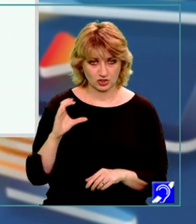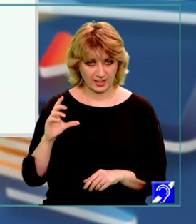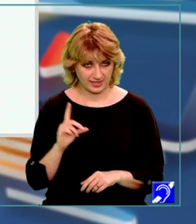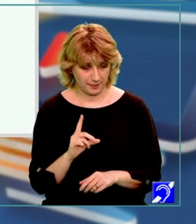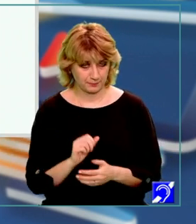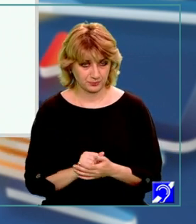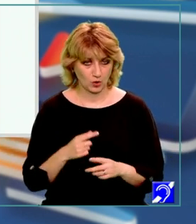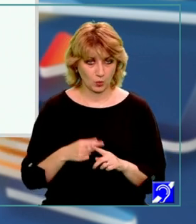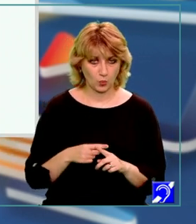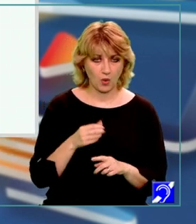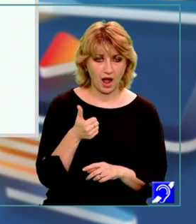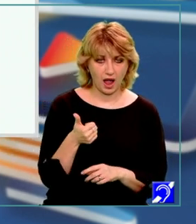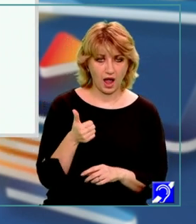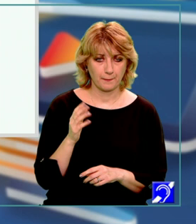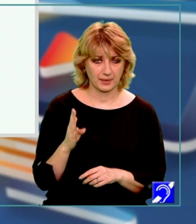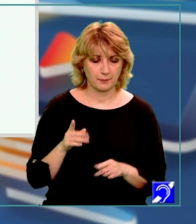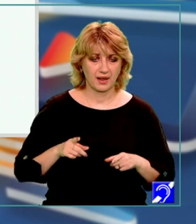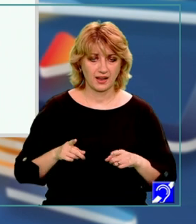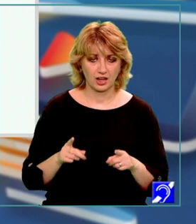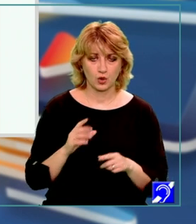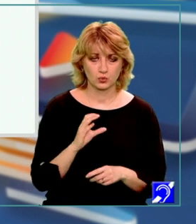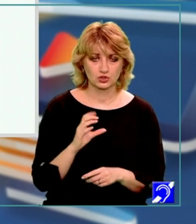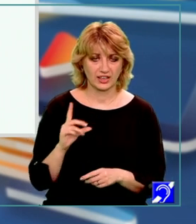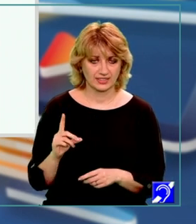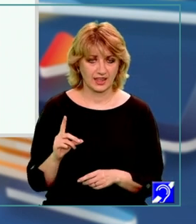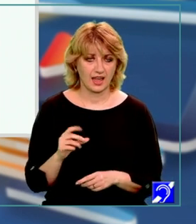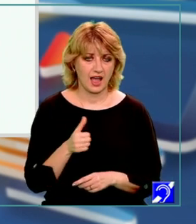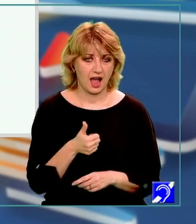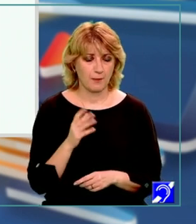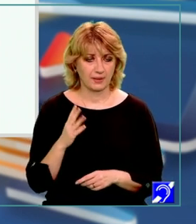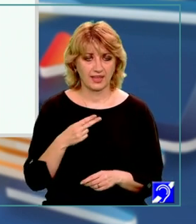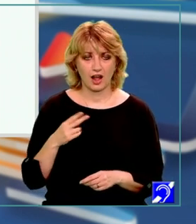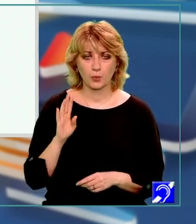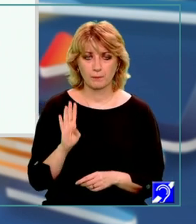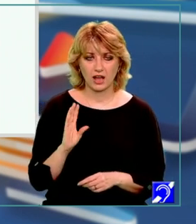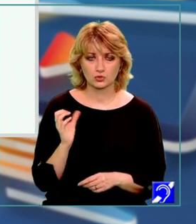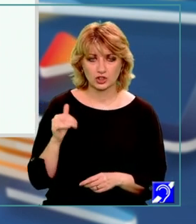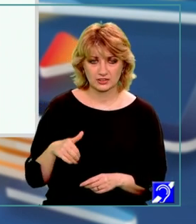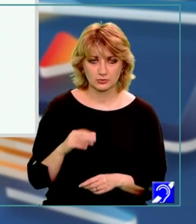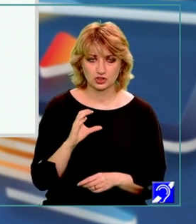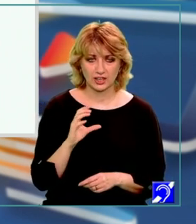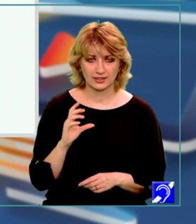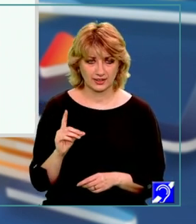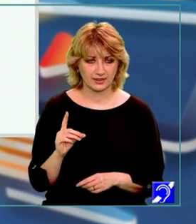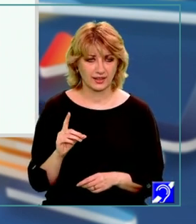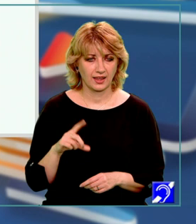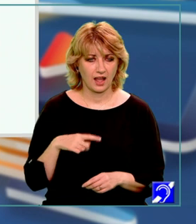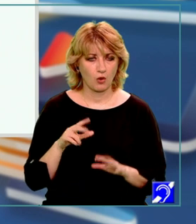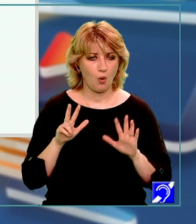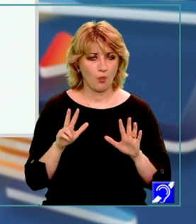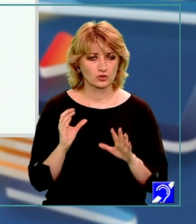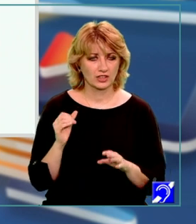cu AB paralelă cu CD AB egal 4 cm BC egal 8 cm